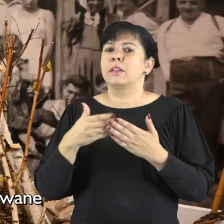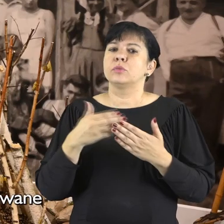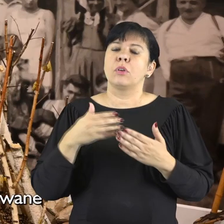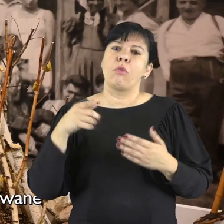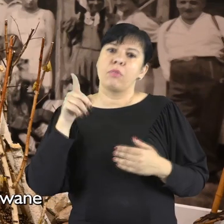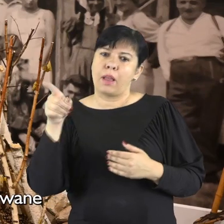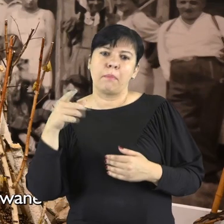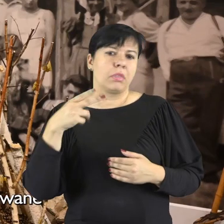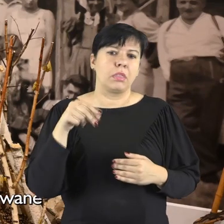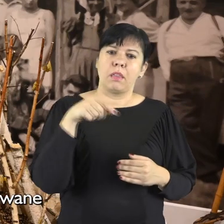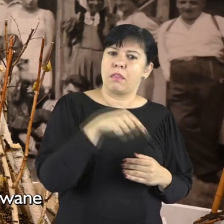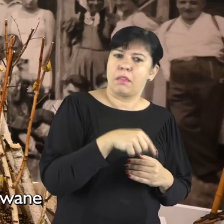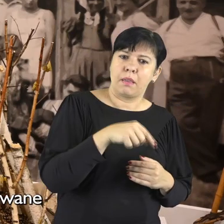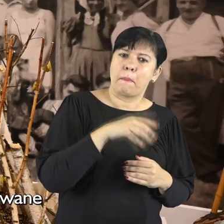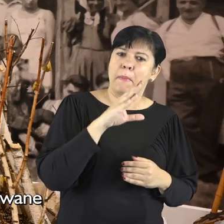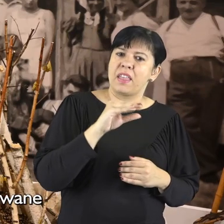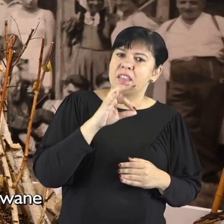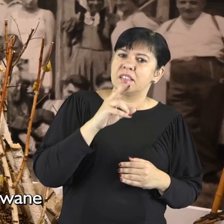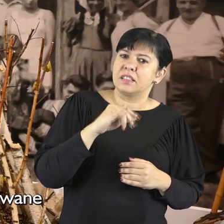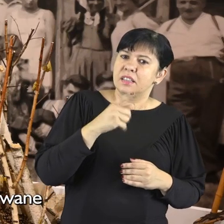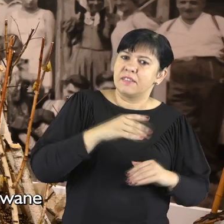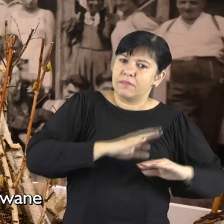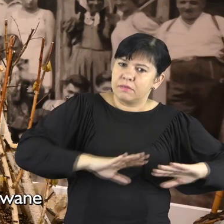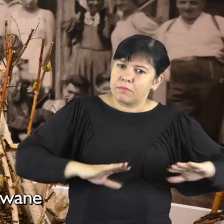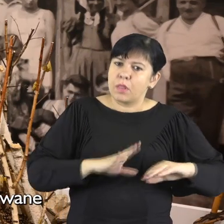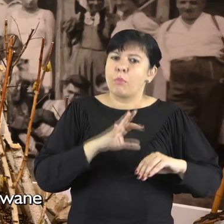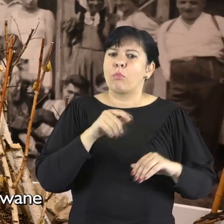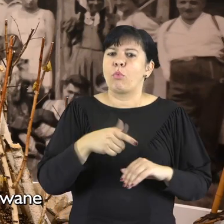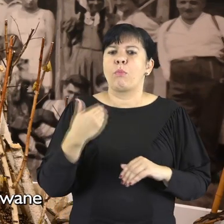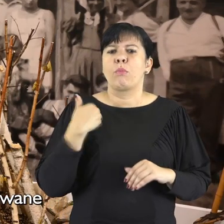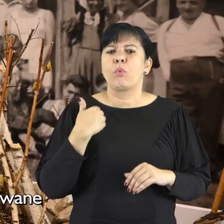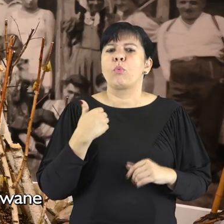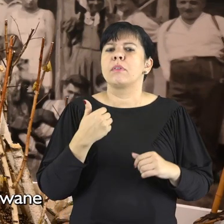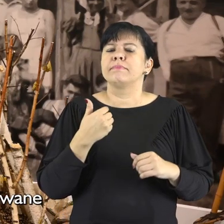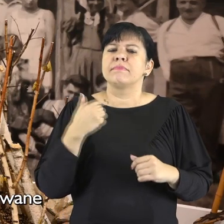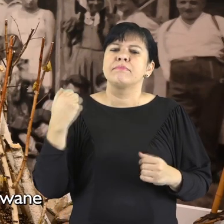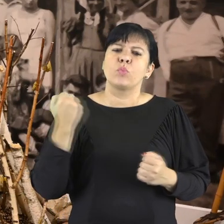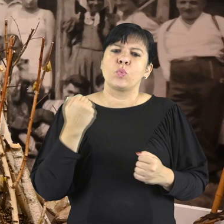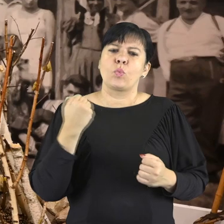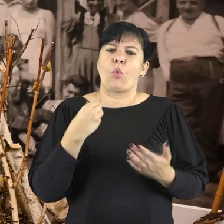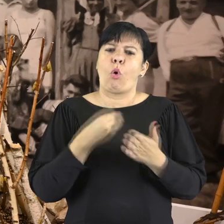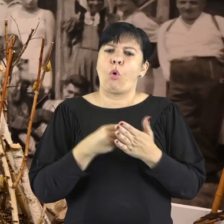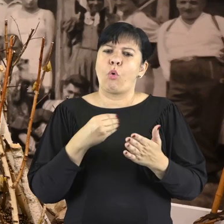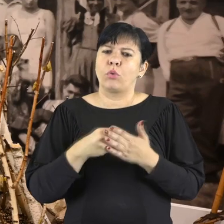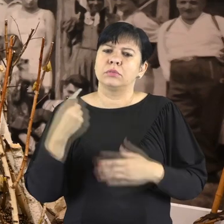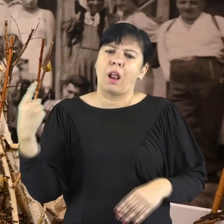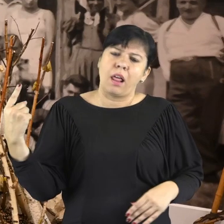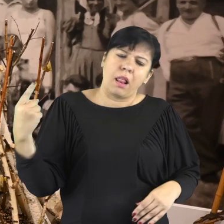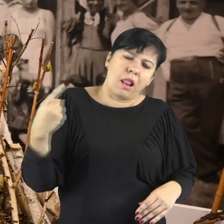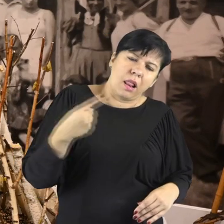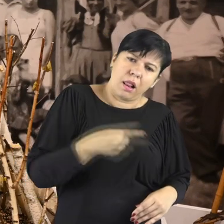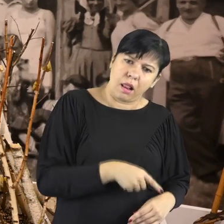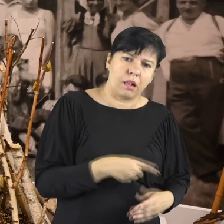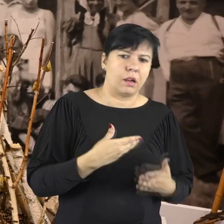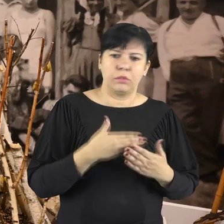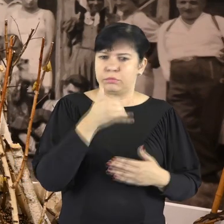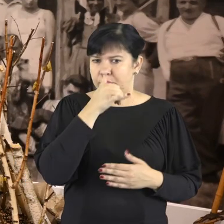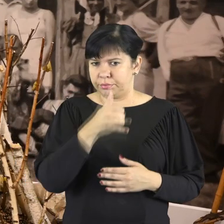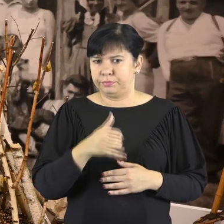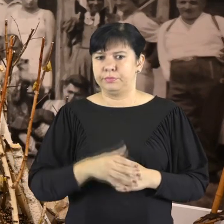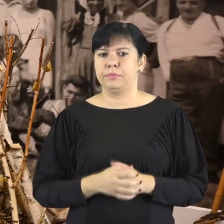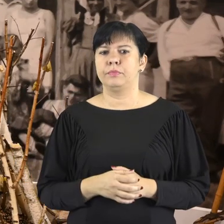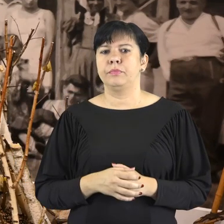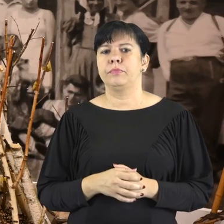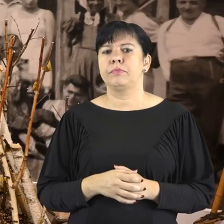Gorce. Rzadziej wybierali się w Beskidy Wschodnie, co było spowodowane większymi kosztami wyjazdów w